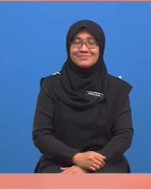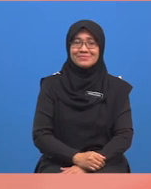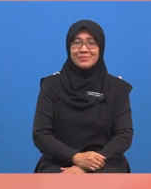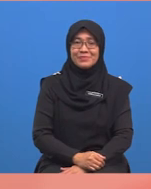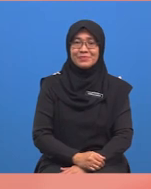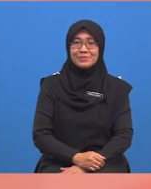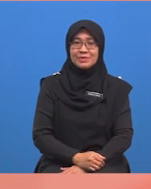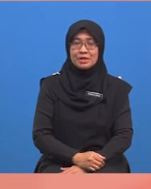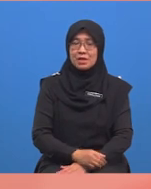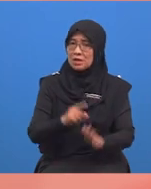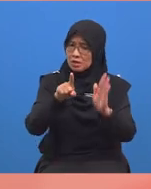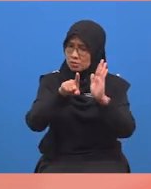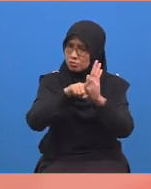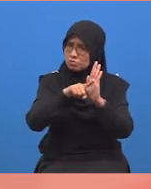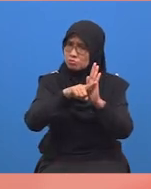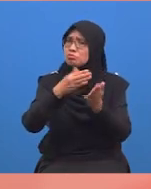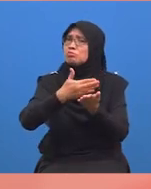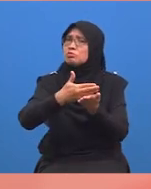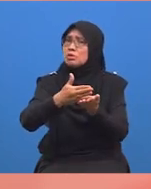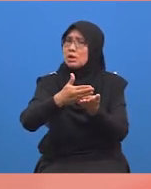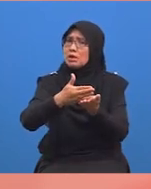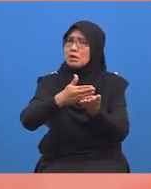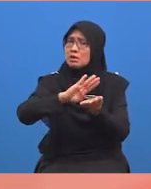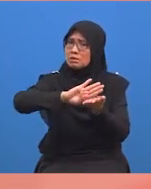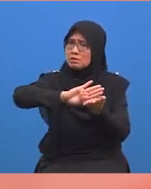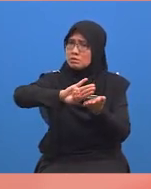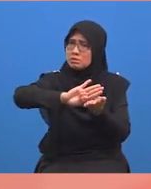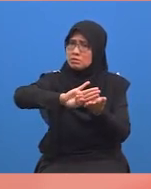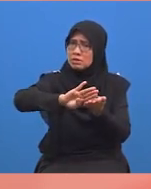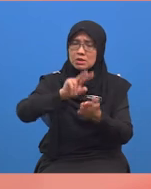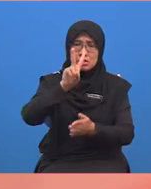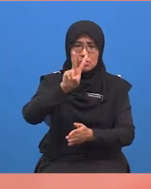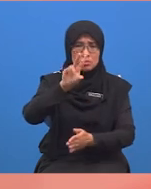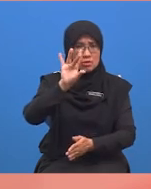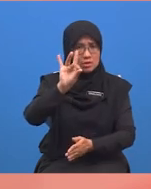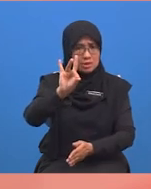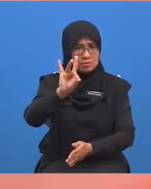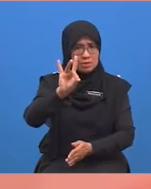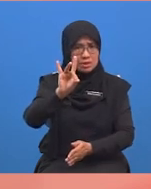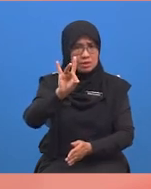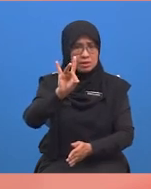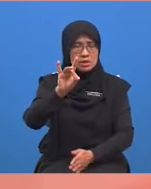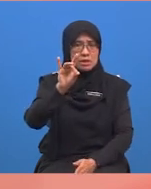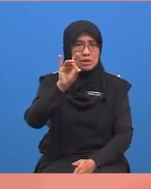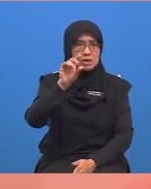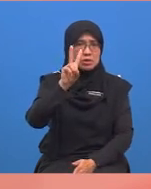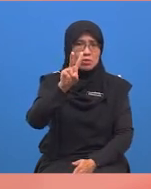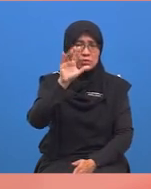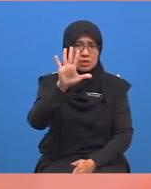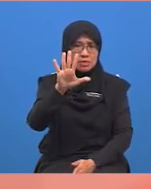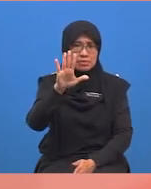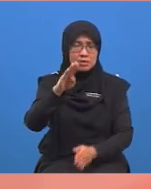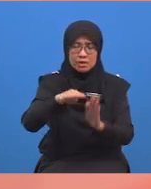Seterusnya, tolakkan dua puluh lapan dengan dua puluh lima dan bakinya adalah tiga.